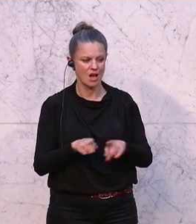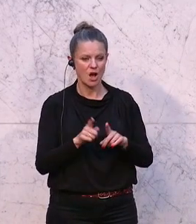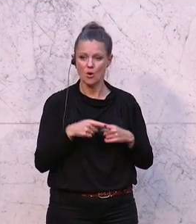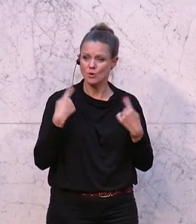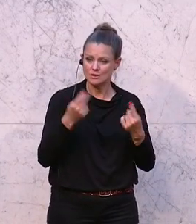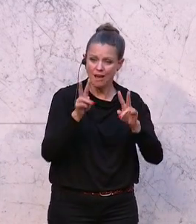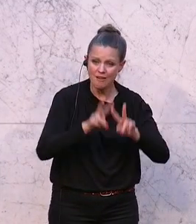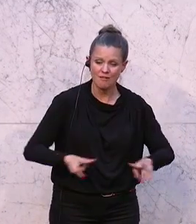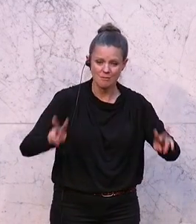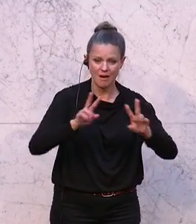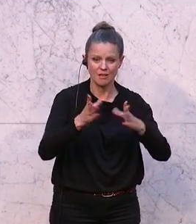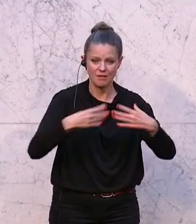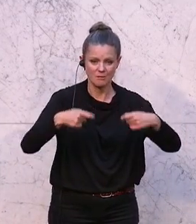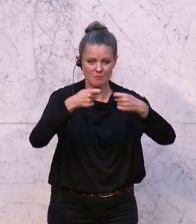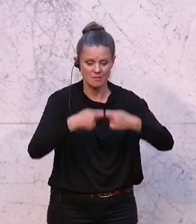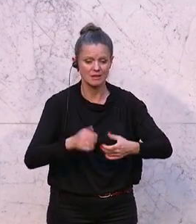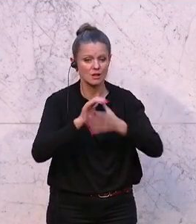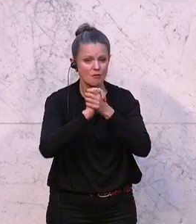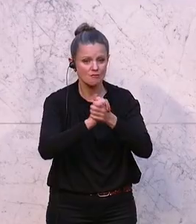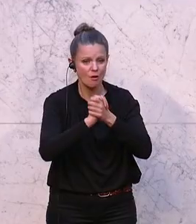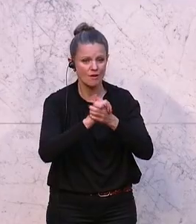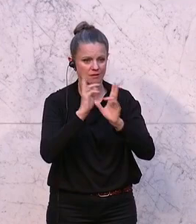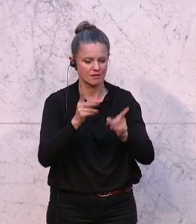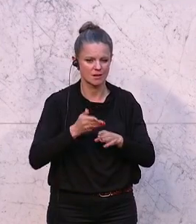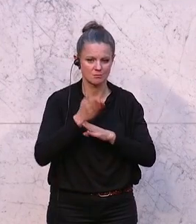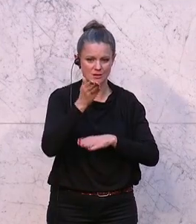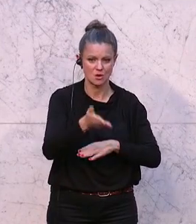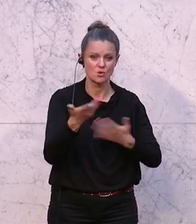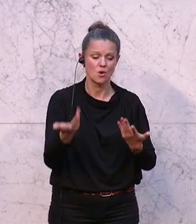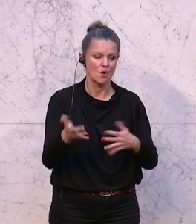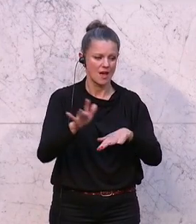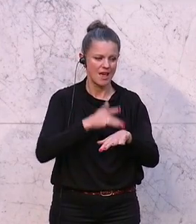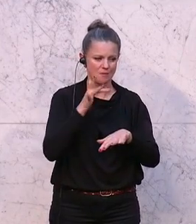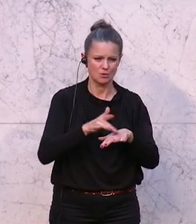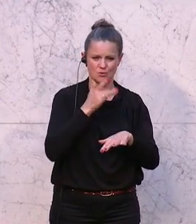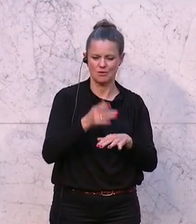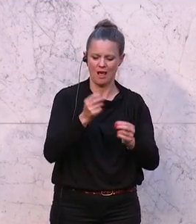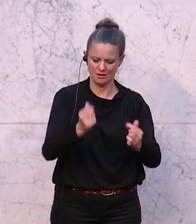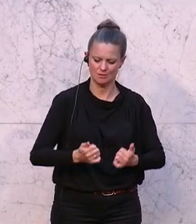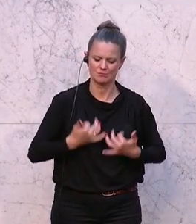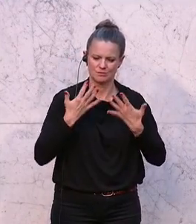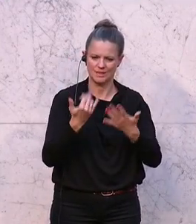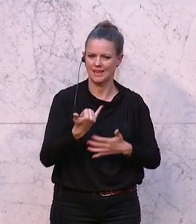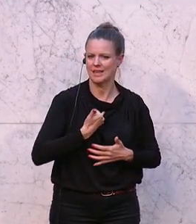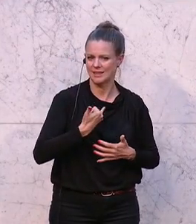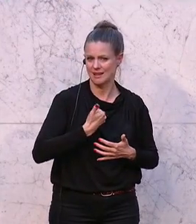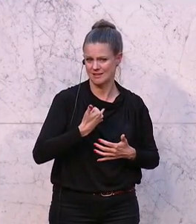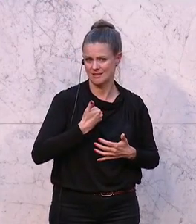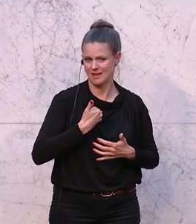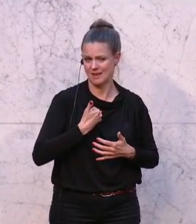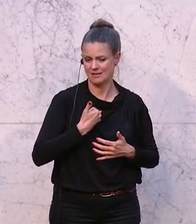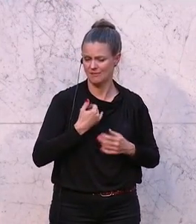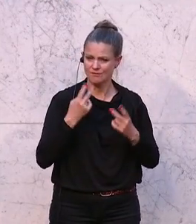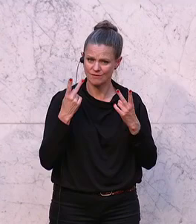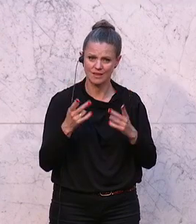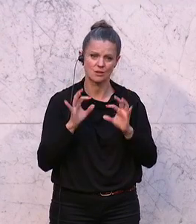verwandten Angehörigen Freunde besuchen können. Und diese emotionale Komponente, die identitätsstiftend ist